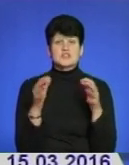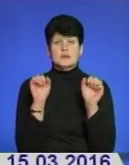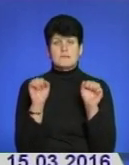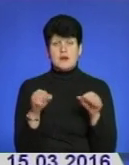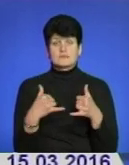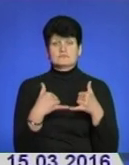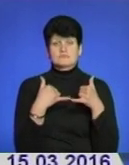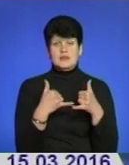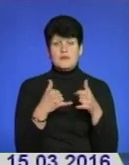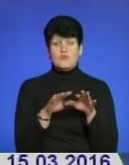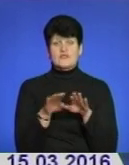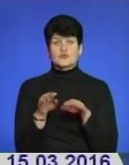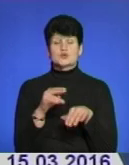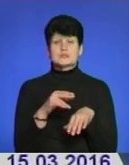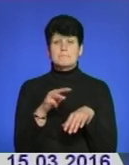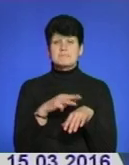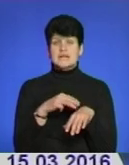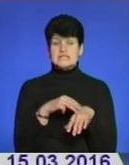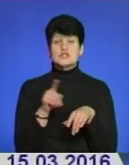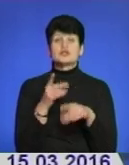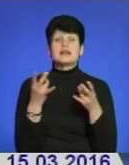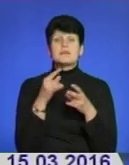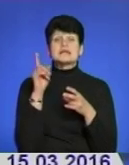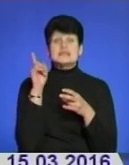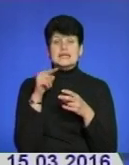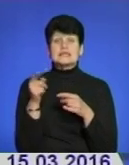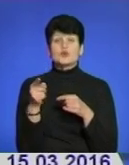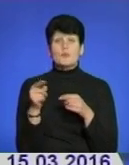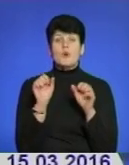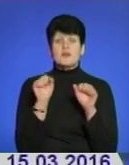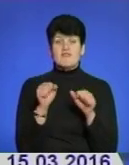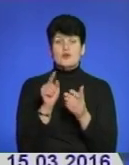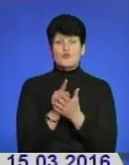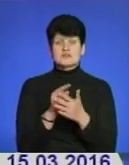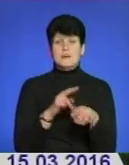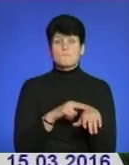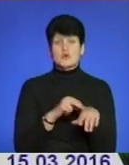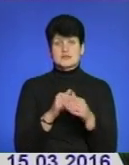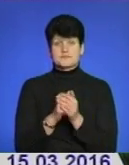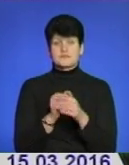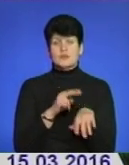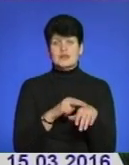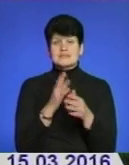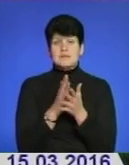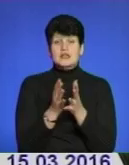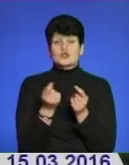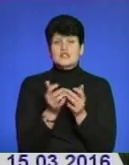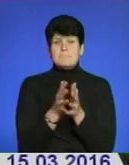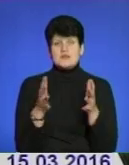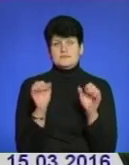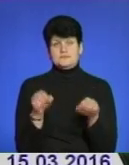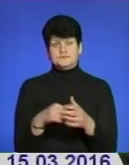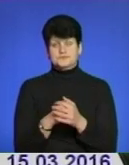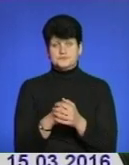повноважень порівняно з міліцією. Що потрібно знати тернополянам про права та обов'язки поліції? Поліція має трошки більше повноважень.